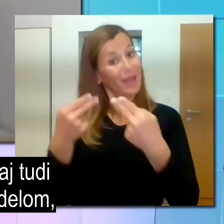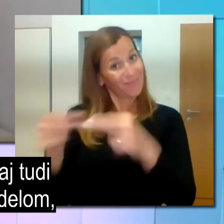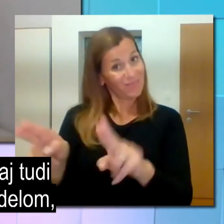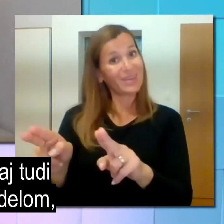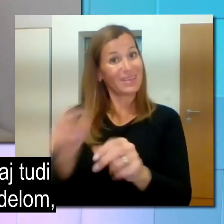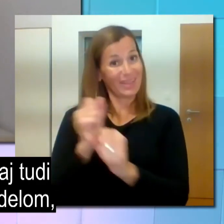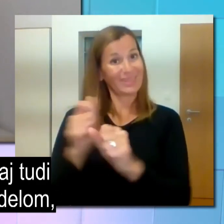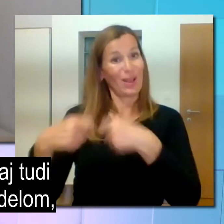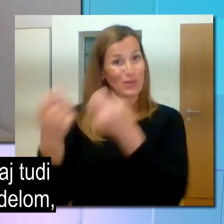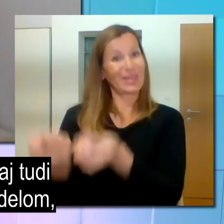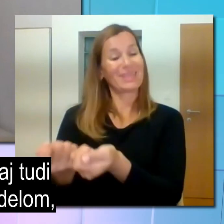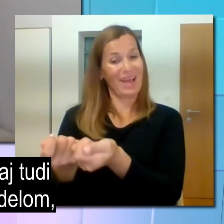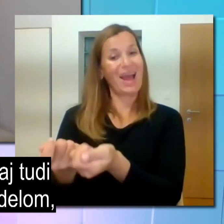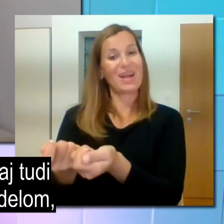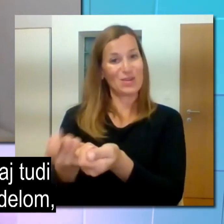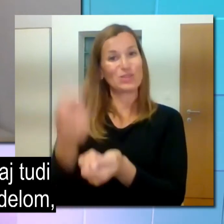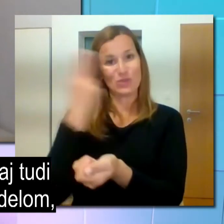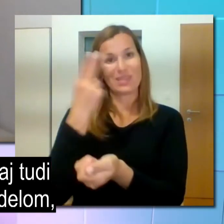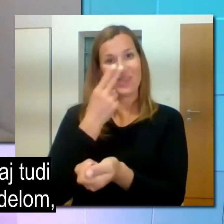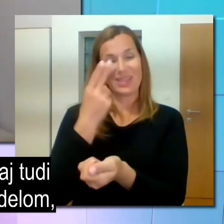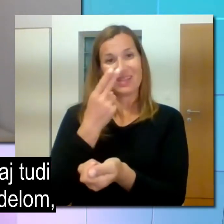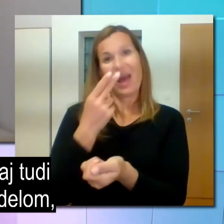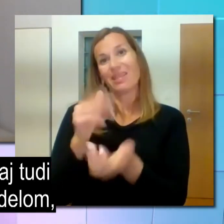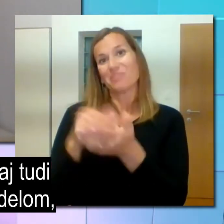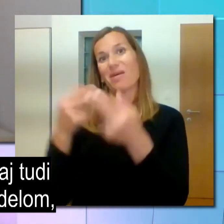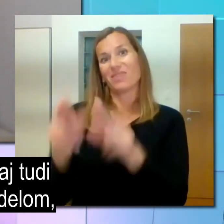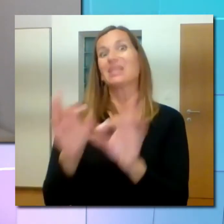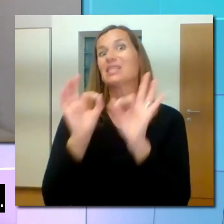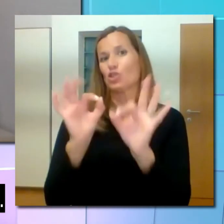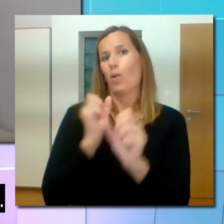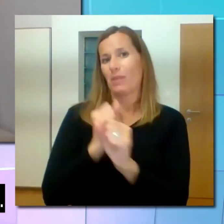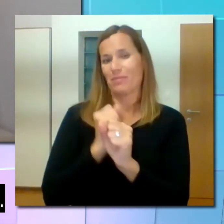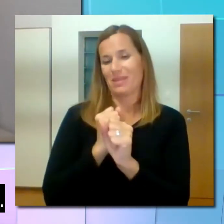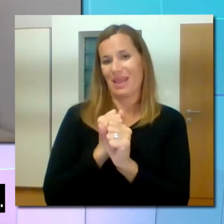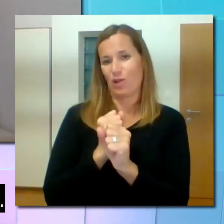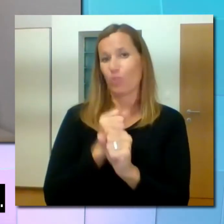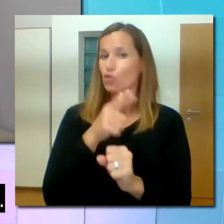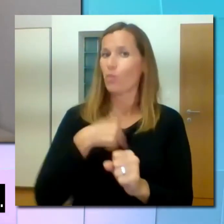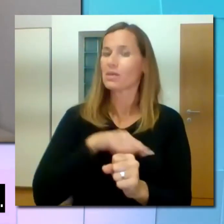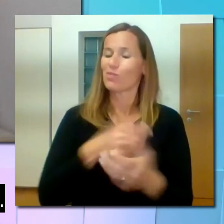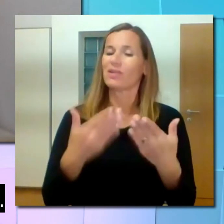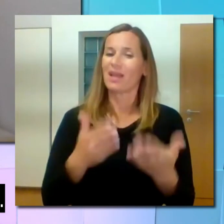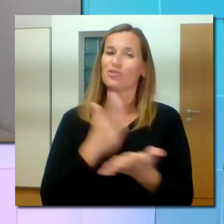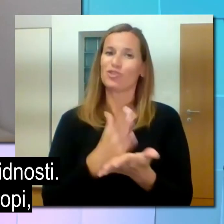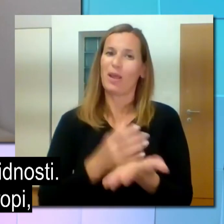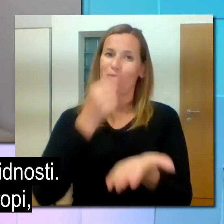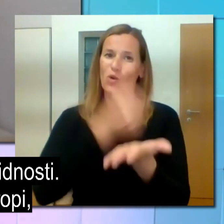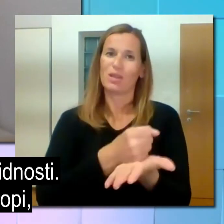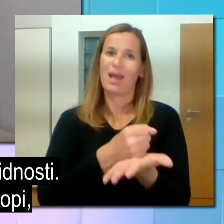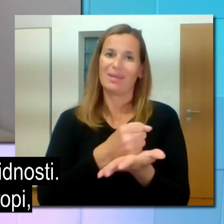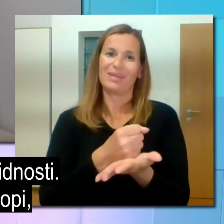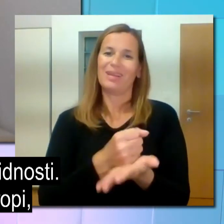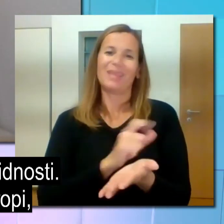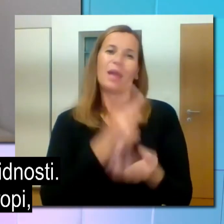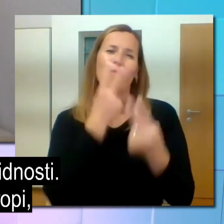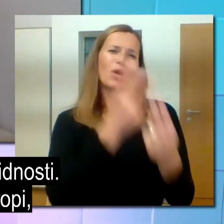tudi nekaj vrni delodajalcu, z dobrim delom. Kar je bilo pa tudi danes že podareno in rečeno, ne